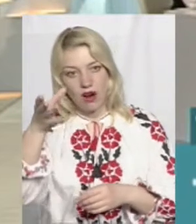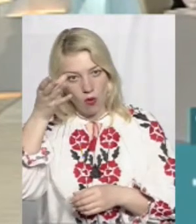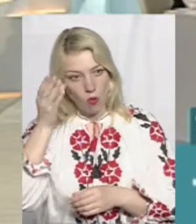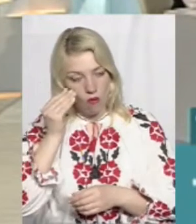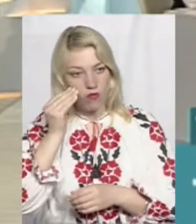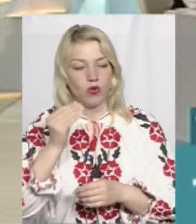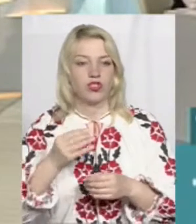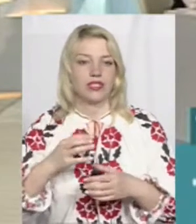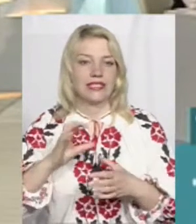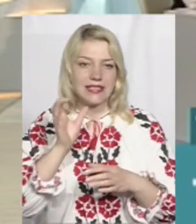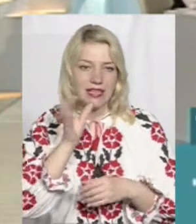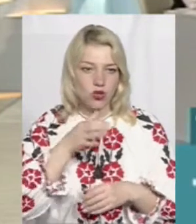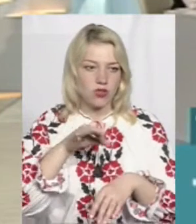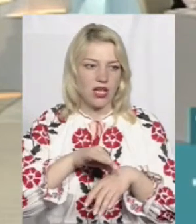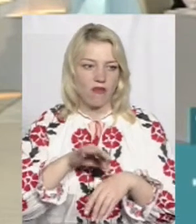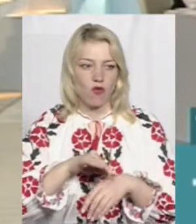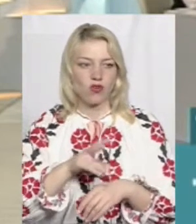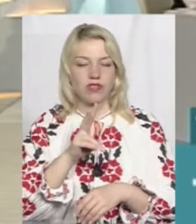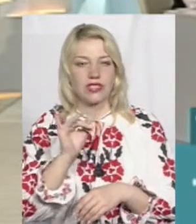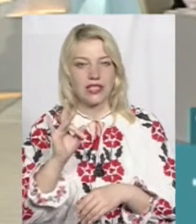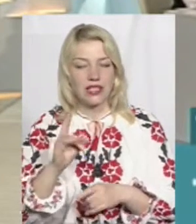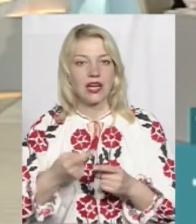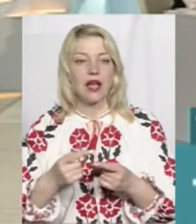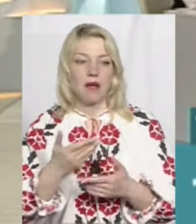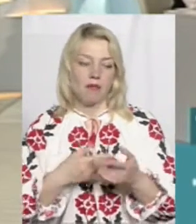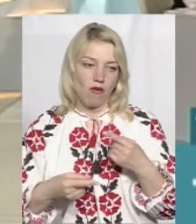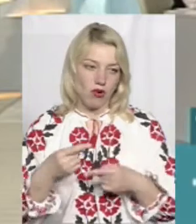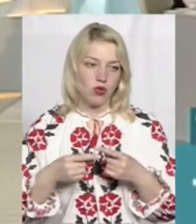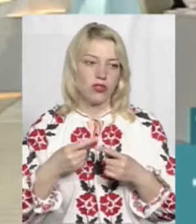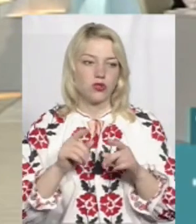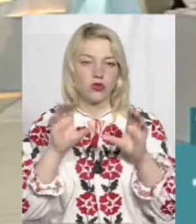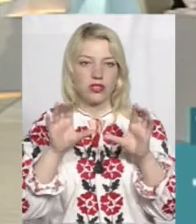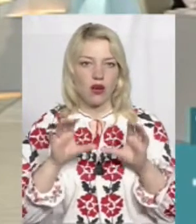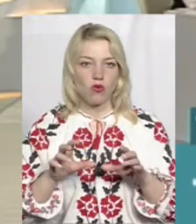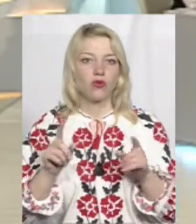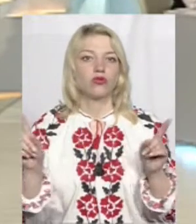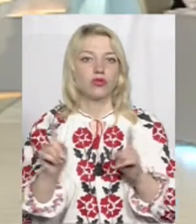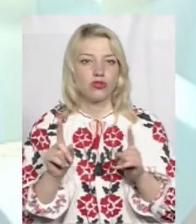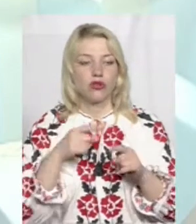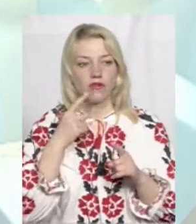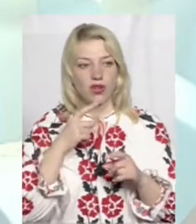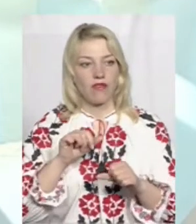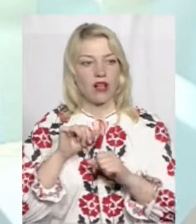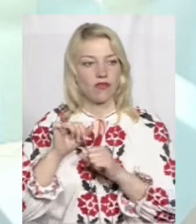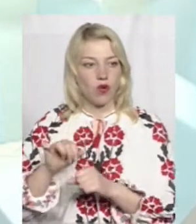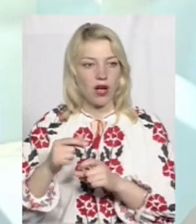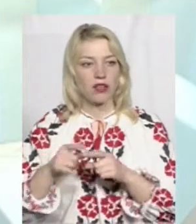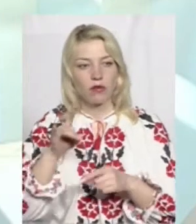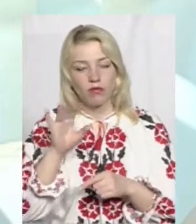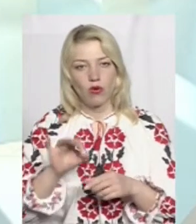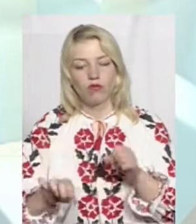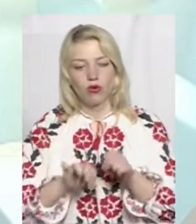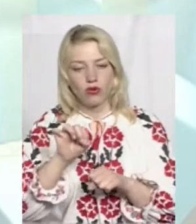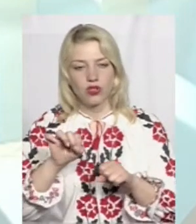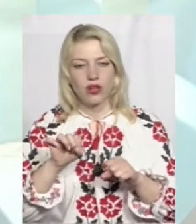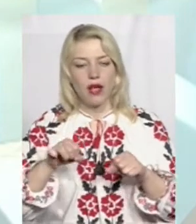серйозність захворюваності на кір, ми все-таки повернулися до цього закону про те, що говорив адвокат про порушення